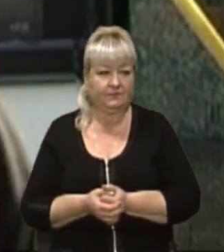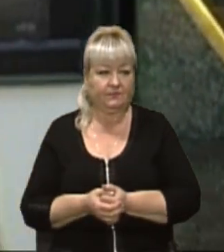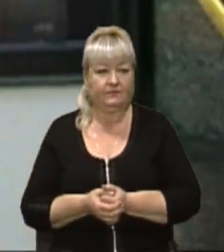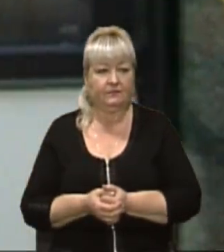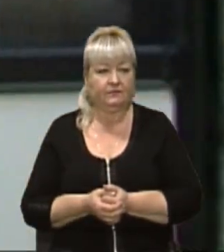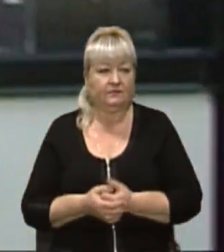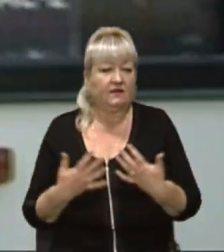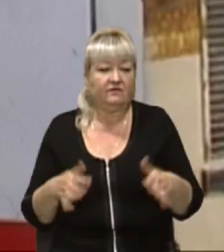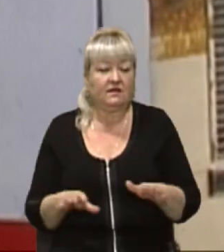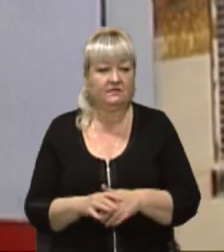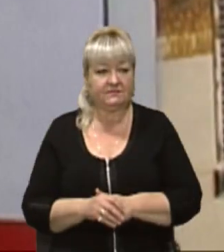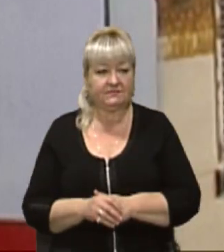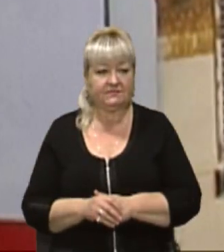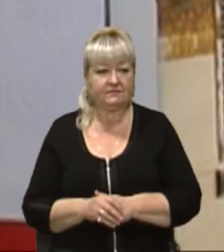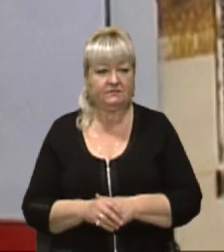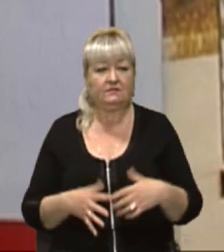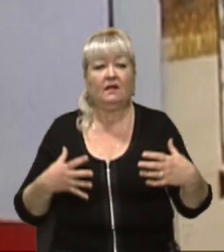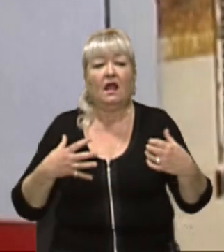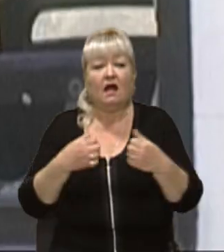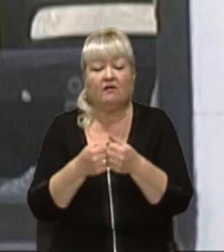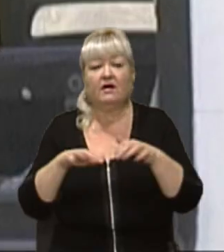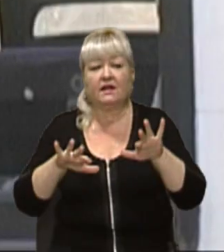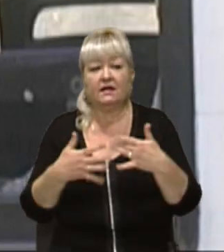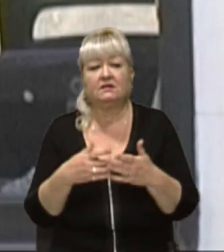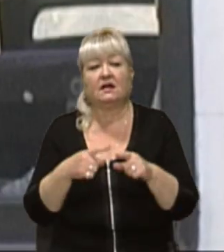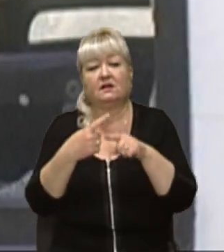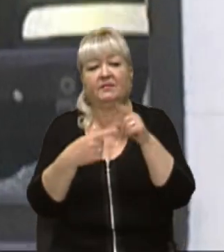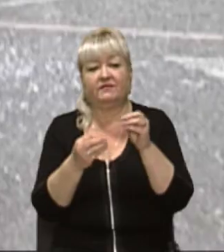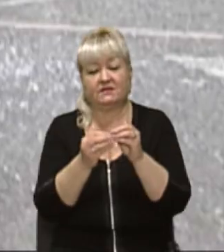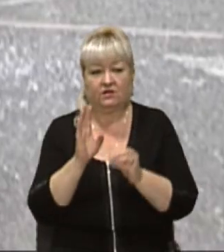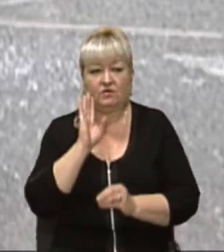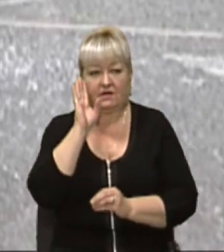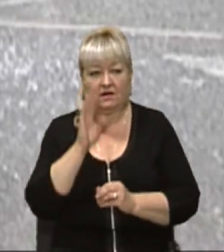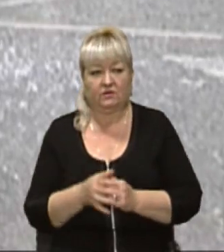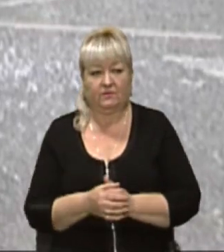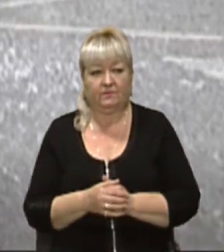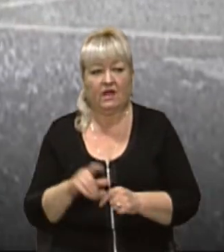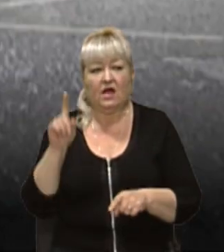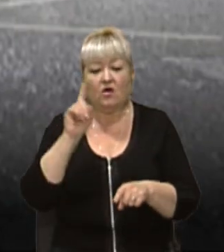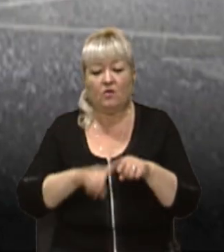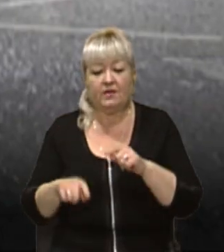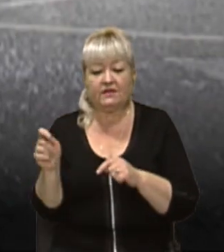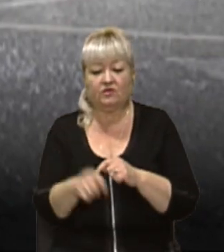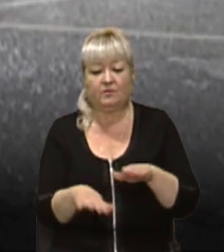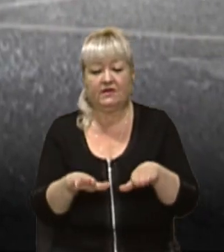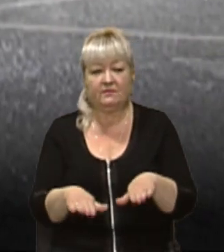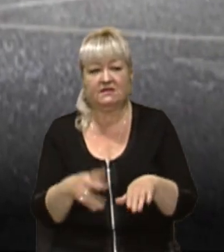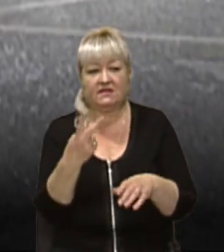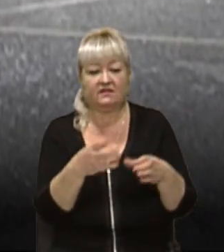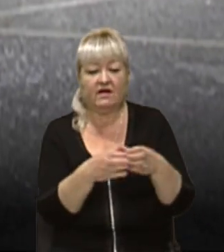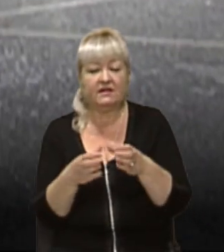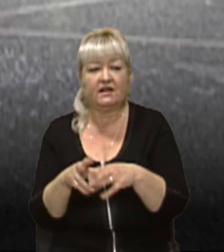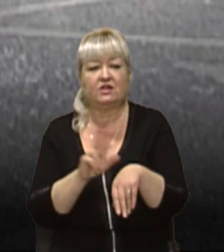Це все. Аварія трапилася близько о пів на десяту ранку. Оперативно прибувши на місці два наряди поліції,